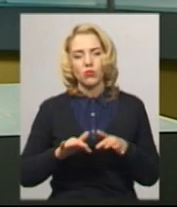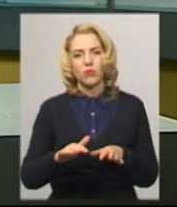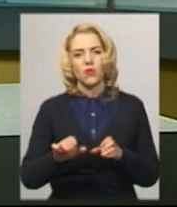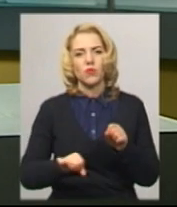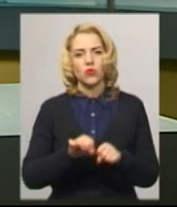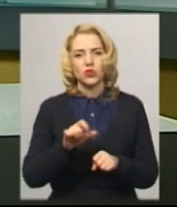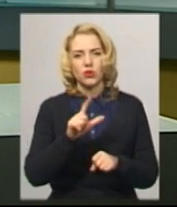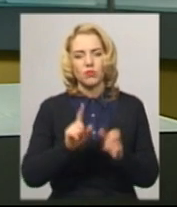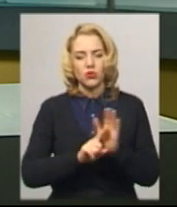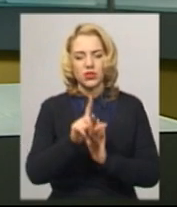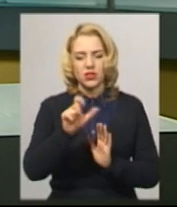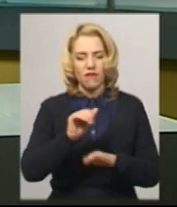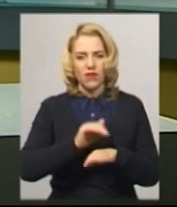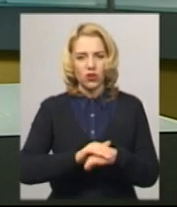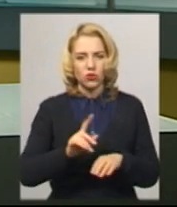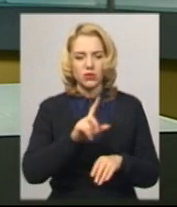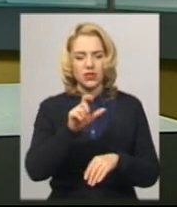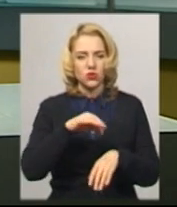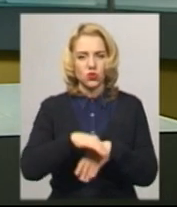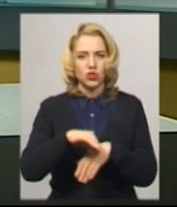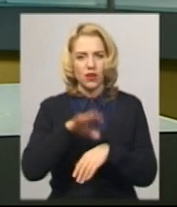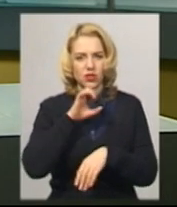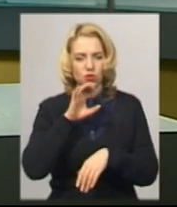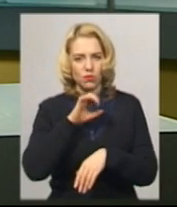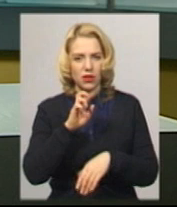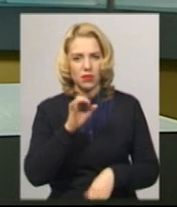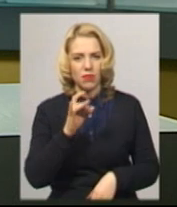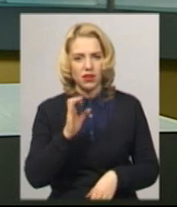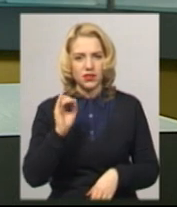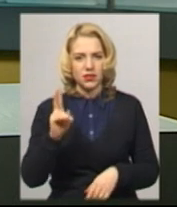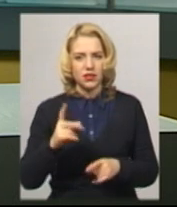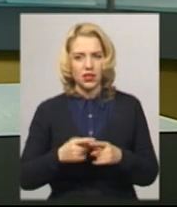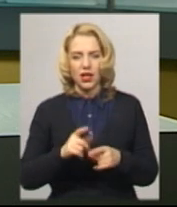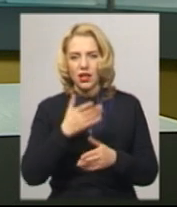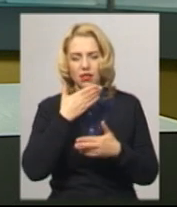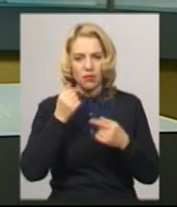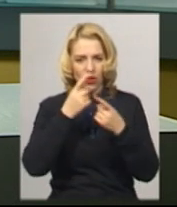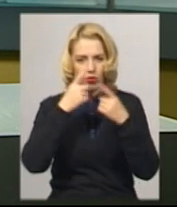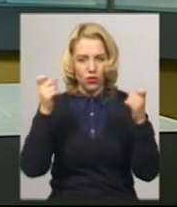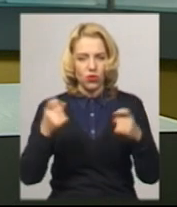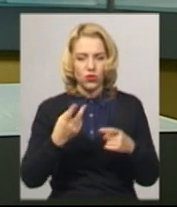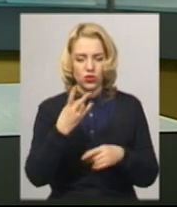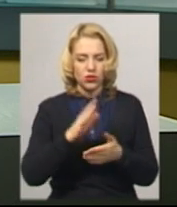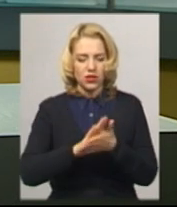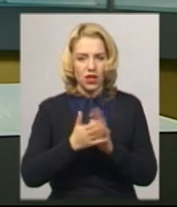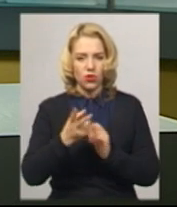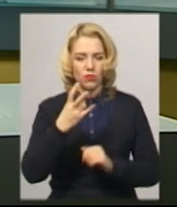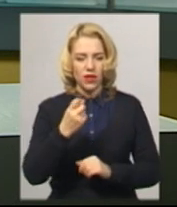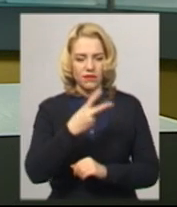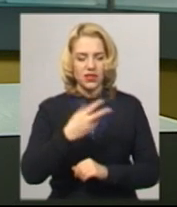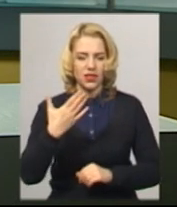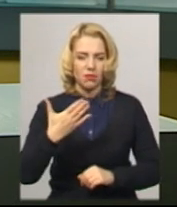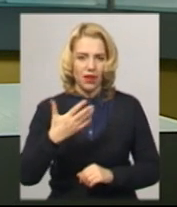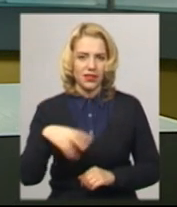порушеному за фактом знущання над собакою Барсіком, станом на 25 листопада нікому не оголошено. Про це повідомив Василь Сліпець,